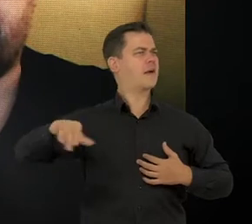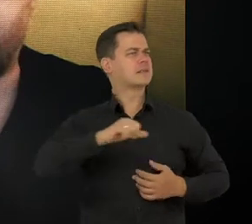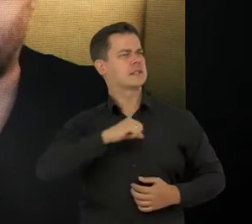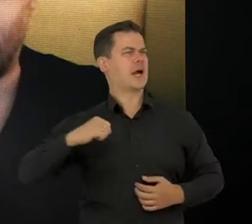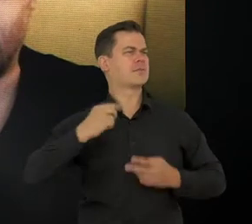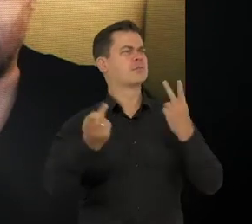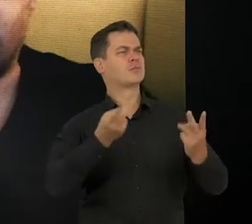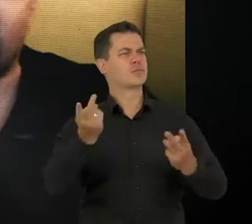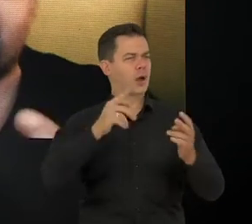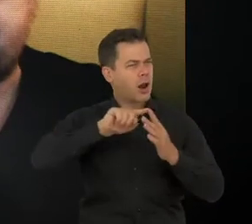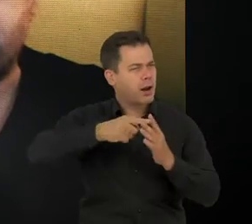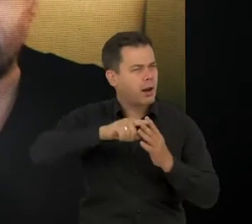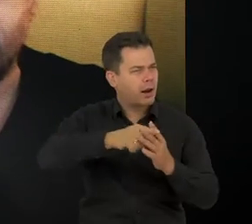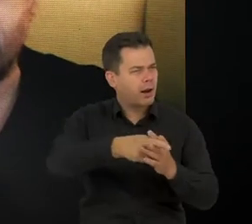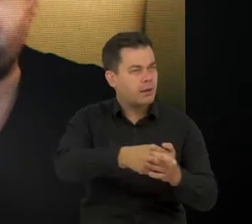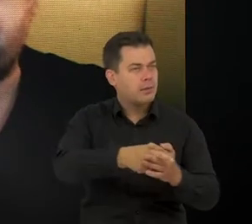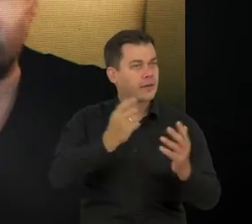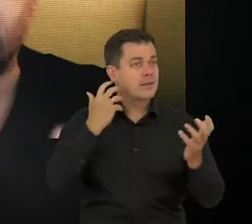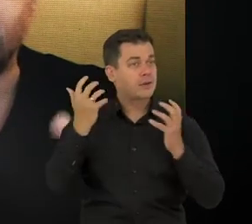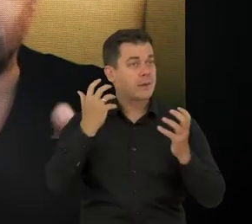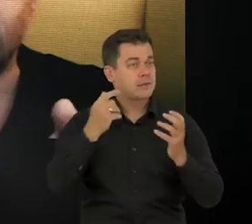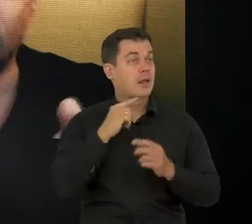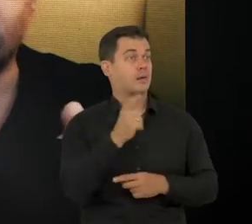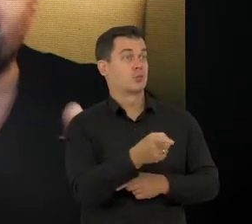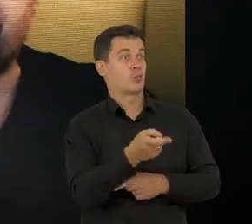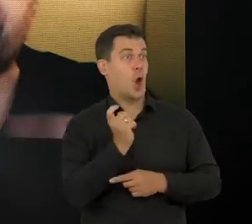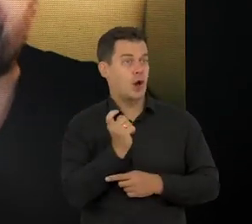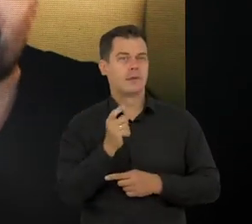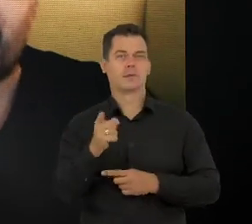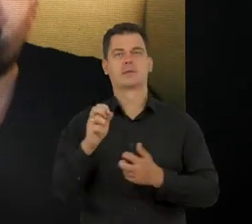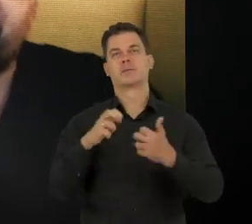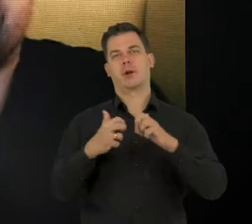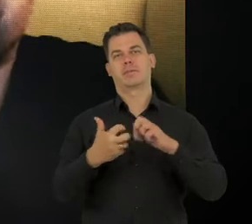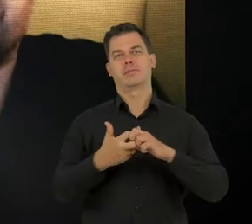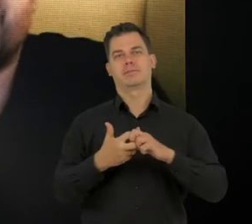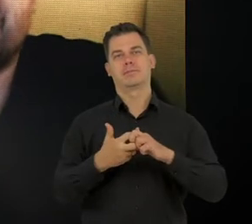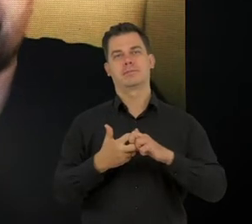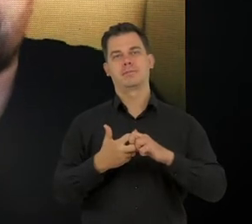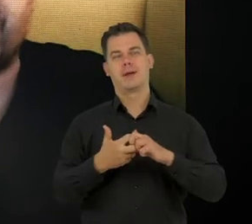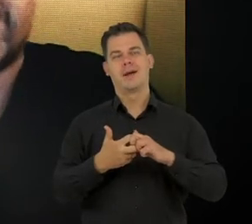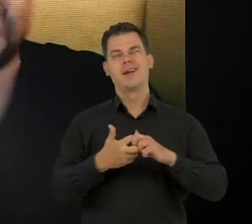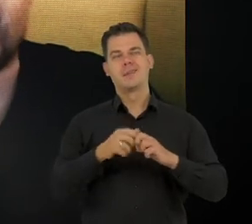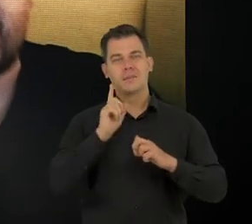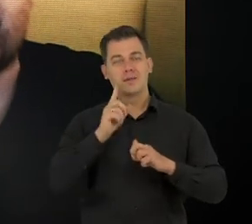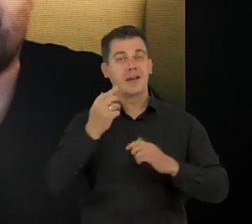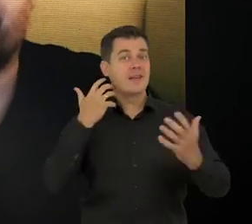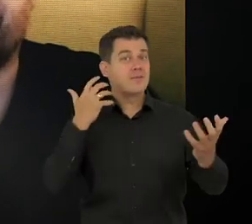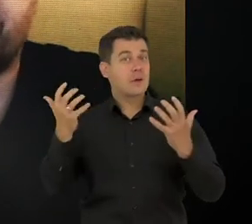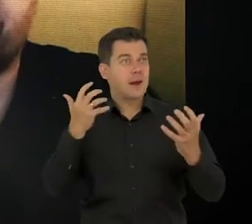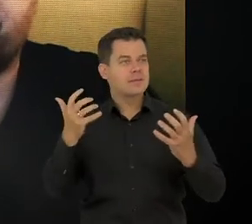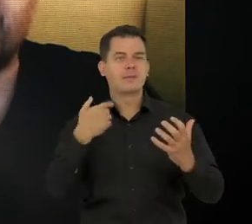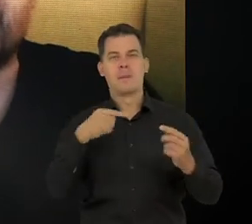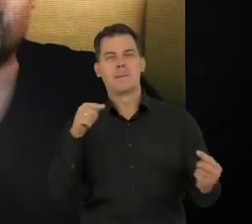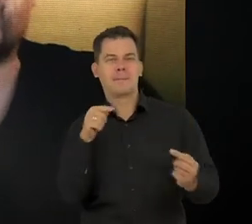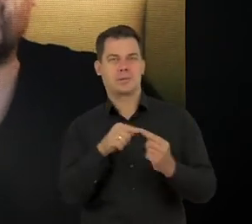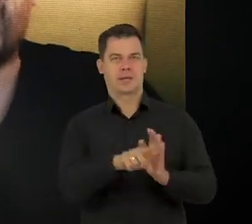informacji. A jeżeli sami poszukują różnych informacji, no to zaczyna się problem, ponieważ najczęściej jest tak, że oni te informacje dobierają w taki